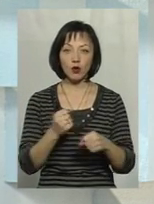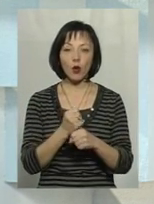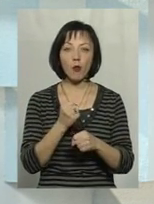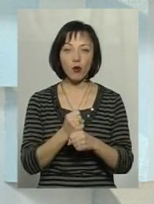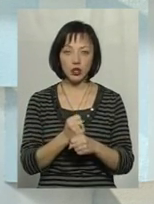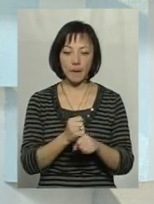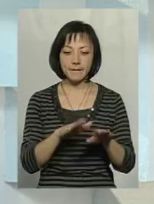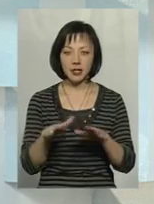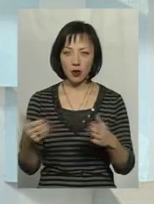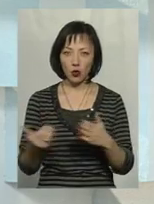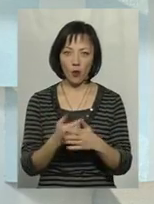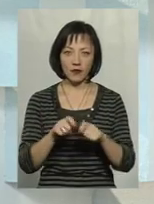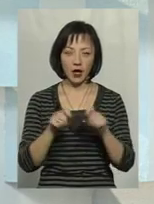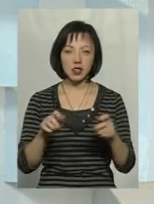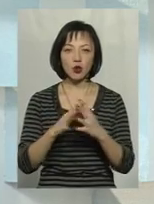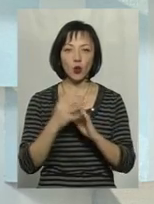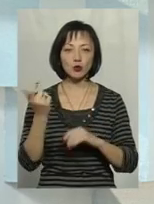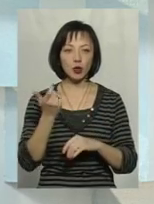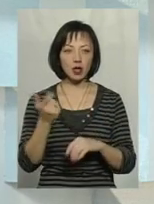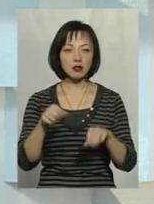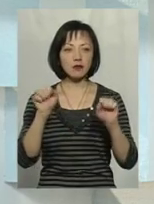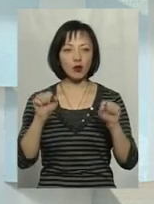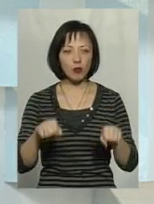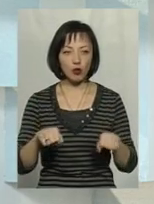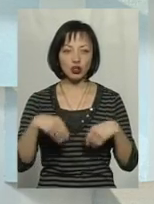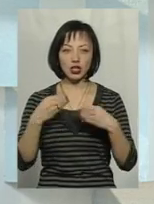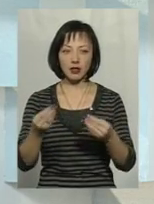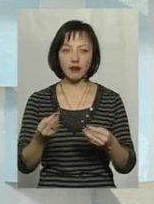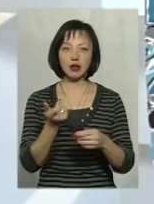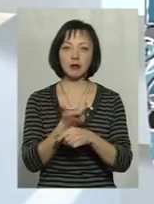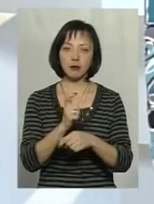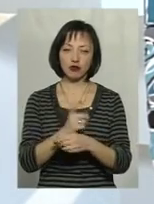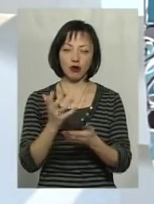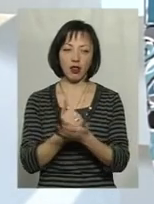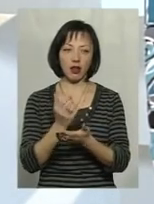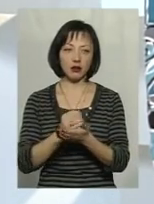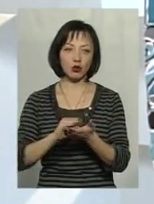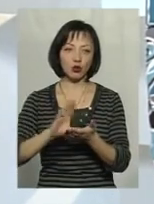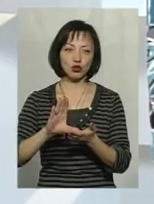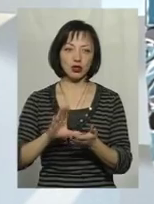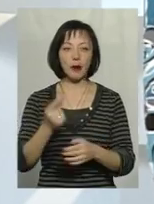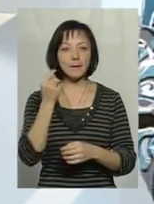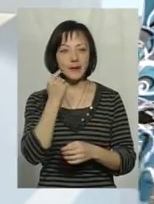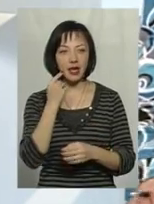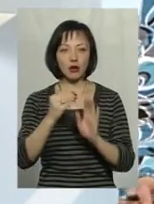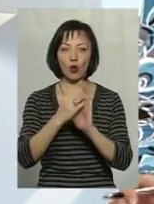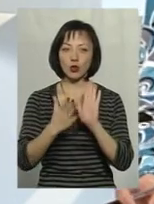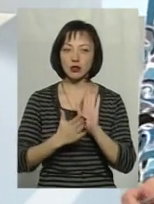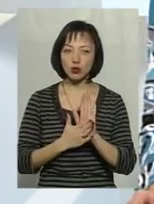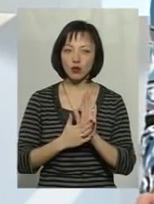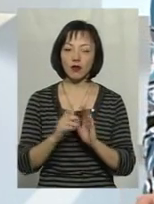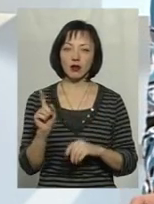місця. Тобто сільське господарство може давати ще більші надходження. Прикро сьогодні констатувати, що